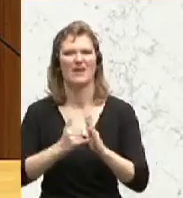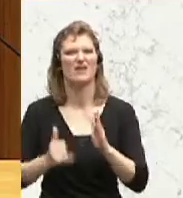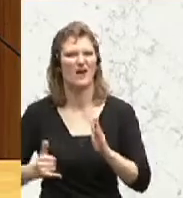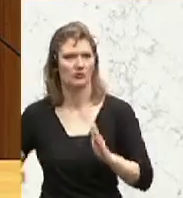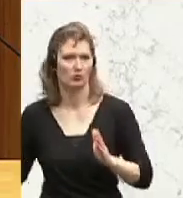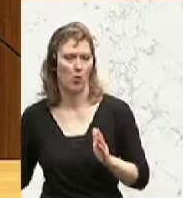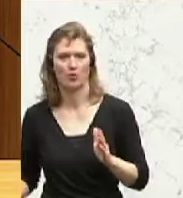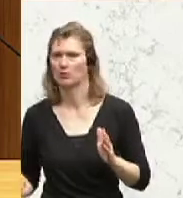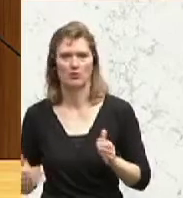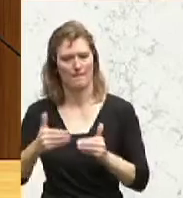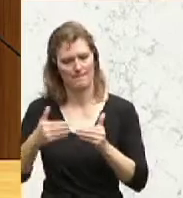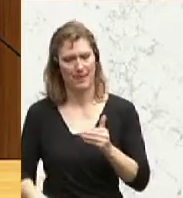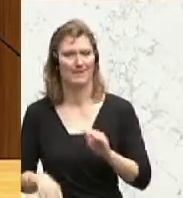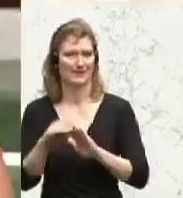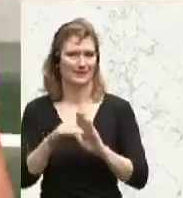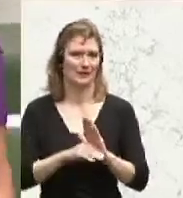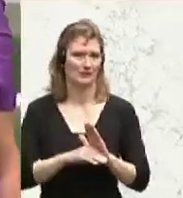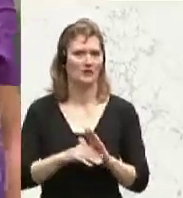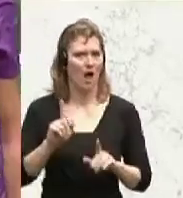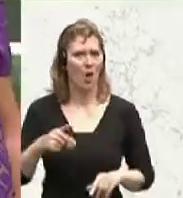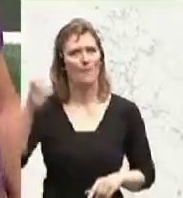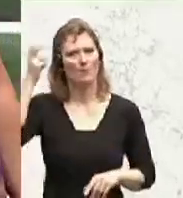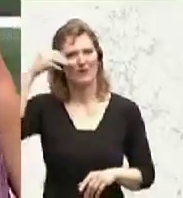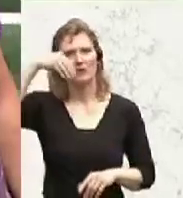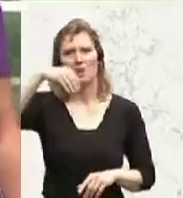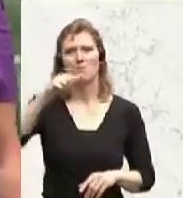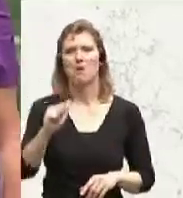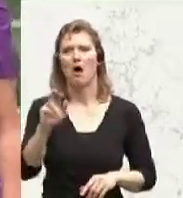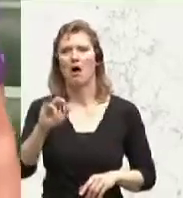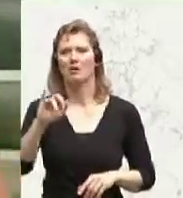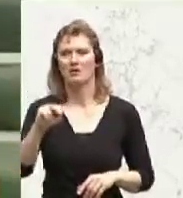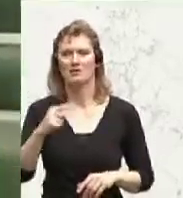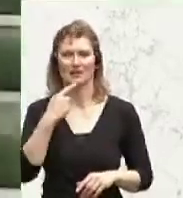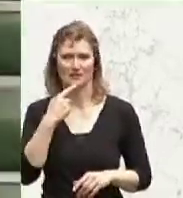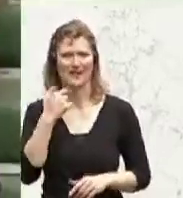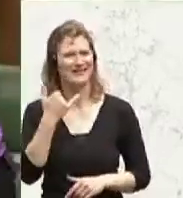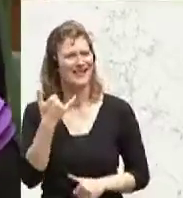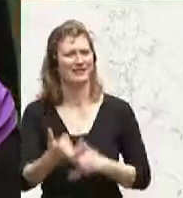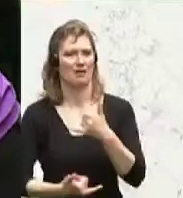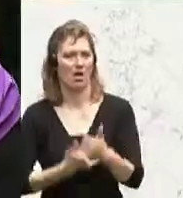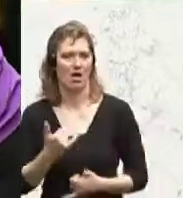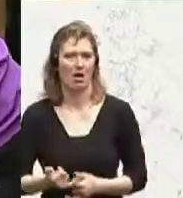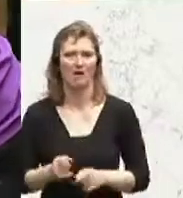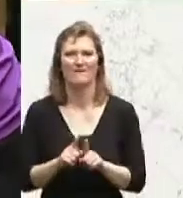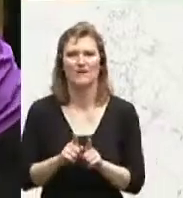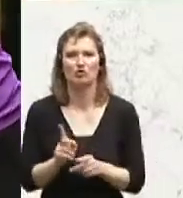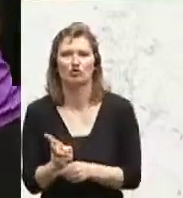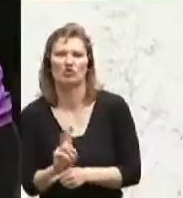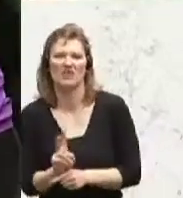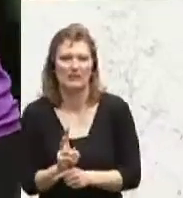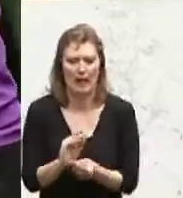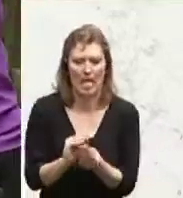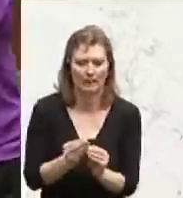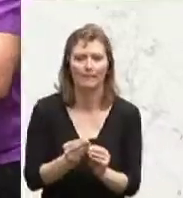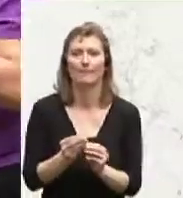ist. Denn, das hat auch Professor Marin festgestellt, sie wird jedes Jahr mit einem Trick, einer Abänderung unter der